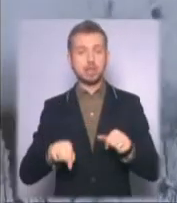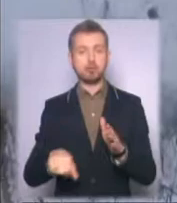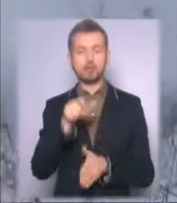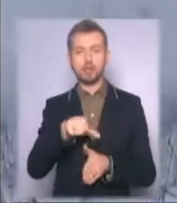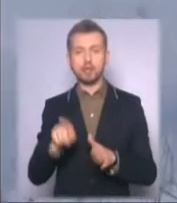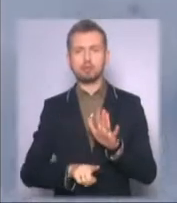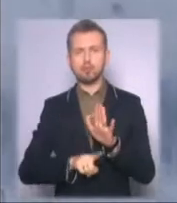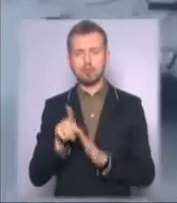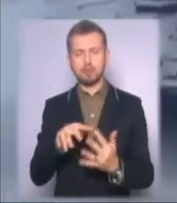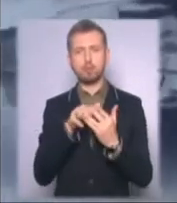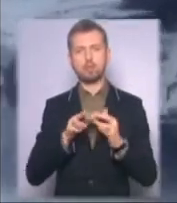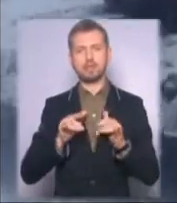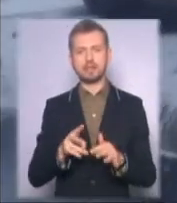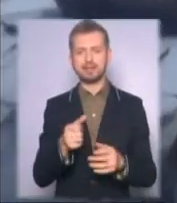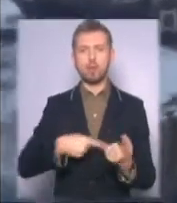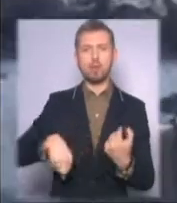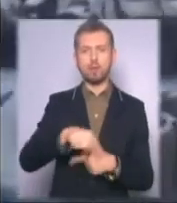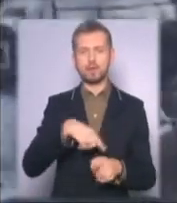околицях Донецького аеропорту.